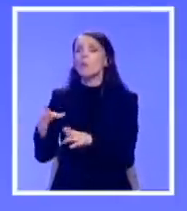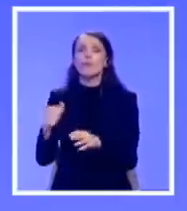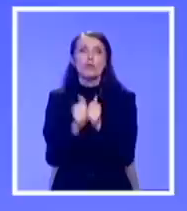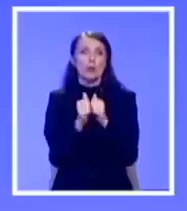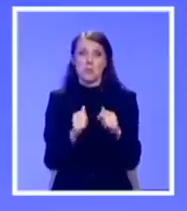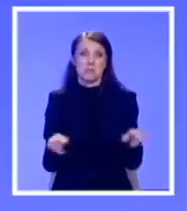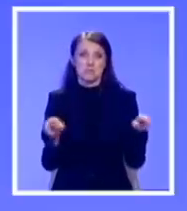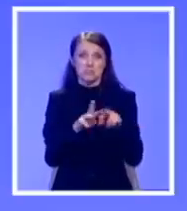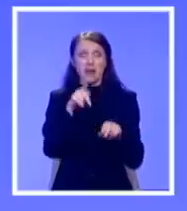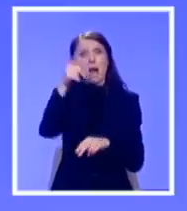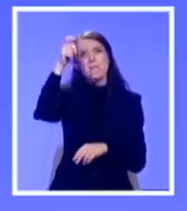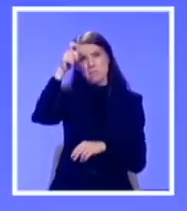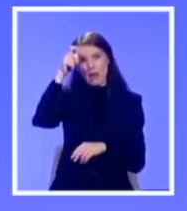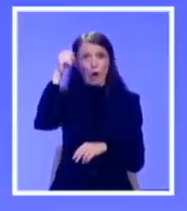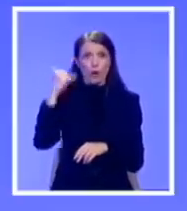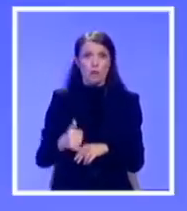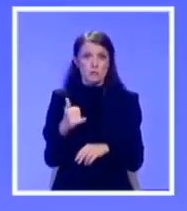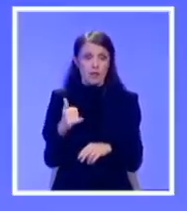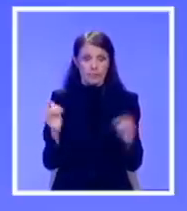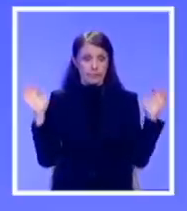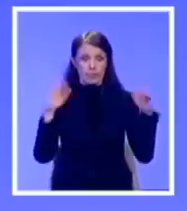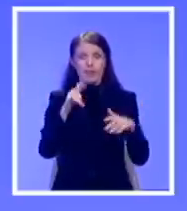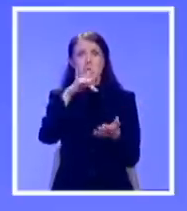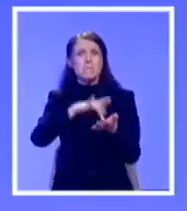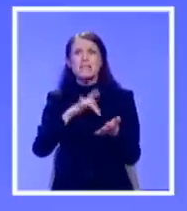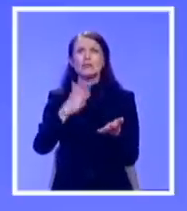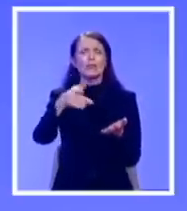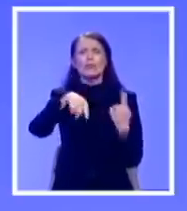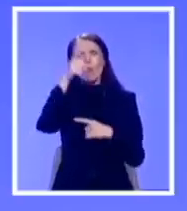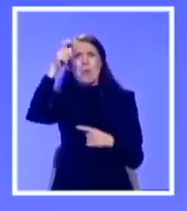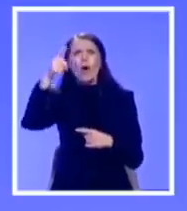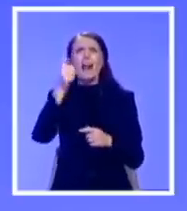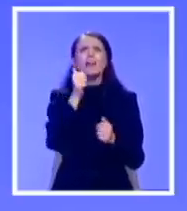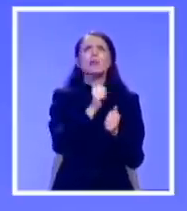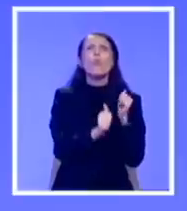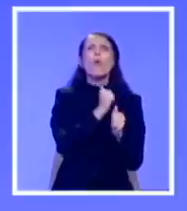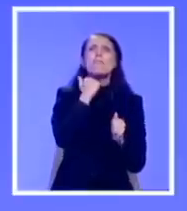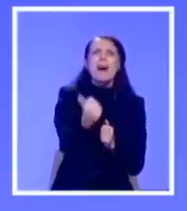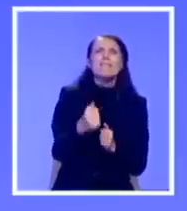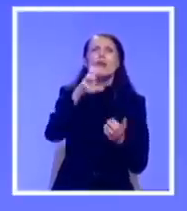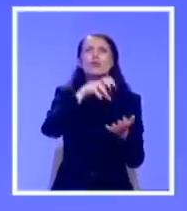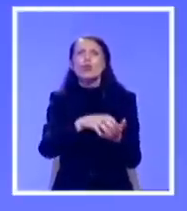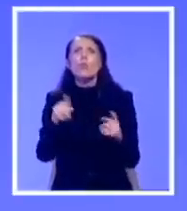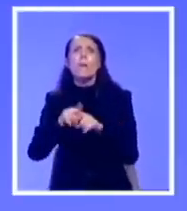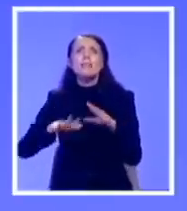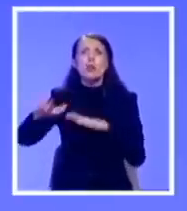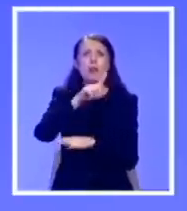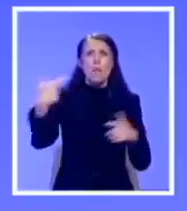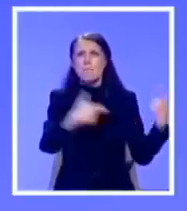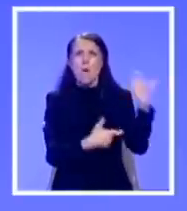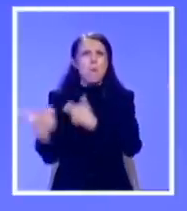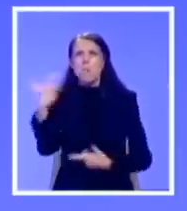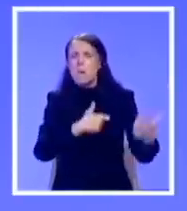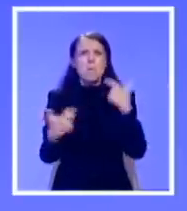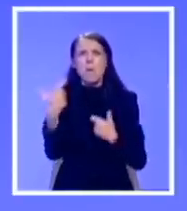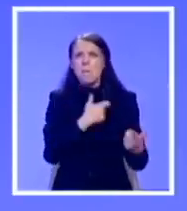je postao, osim što je postao slivnik, postoje mesto za krvave obračune mafijaških grupa domaćih, a bogam i regionalnih. Ubista su vam redovna